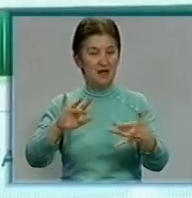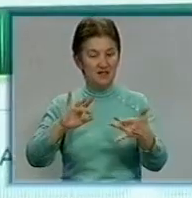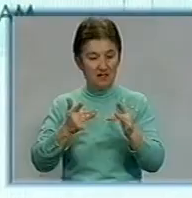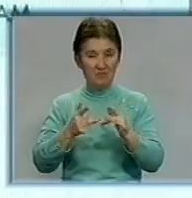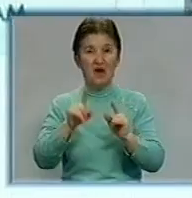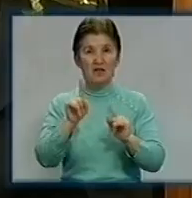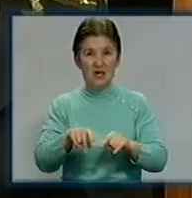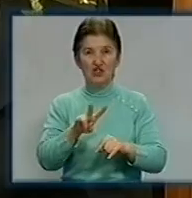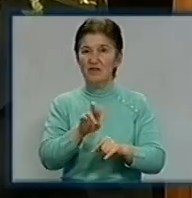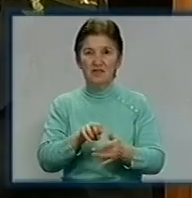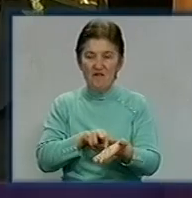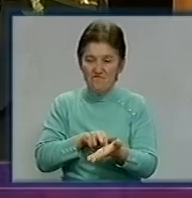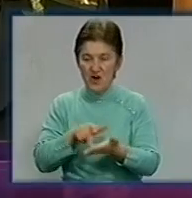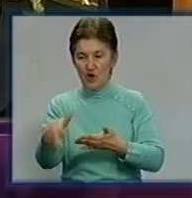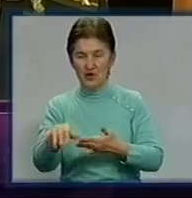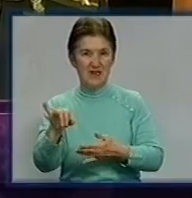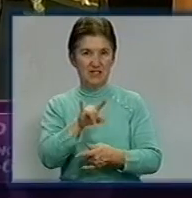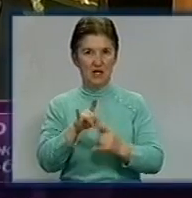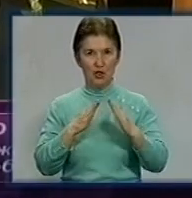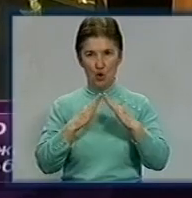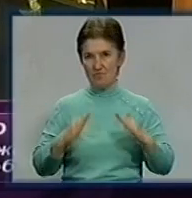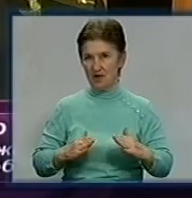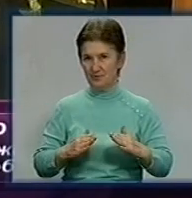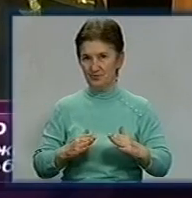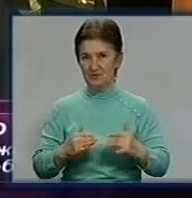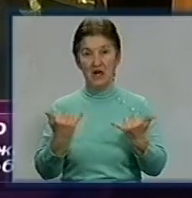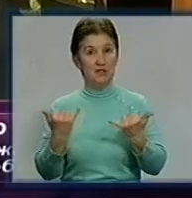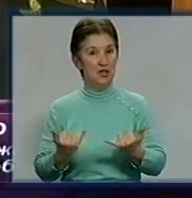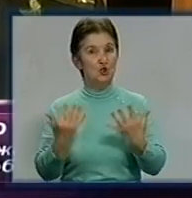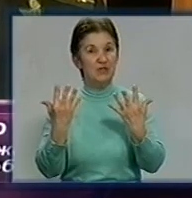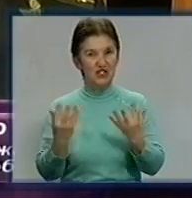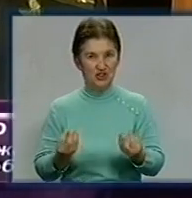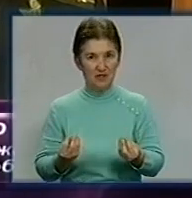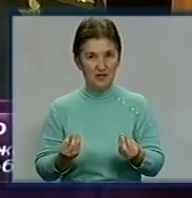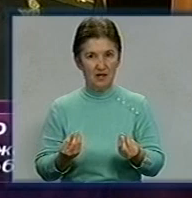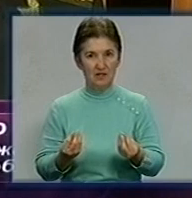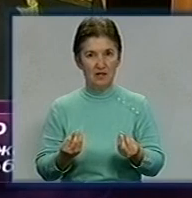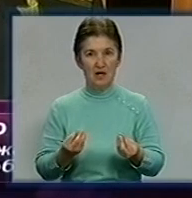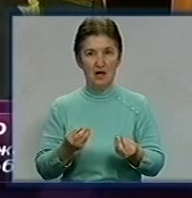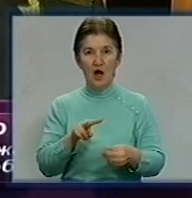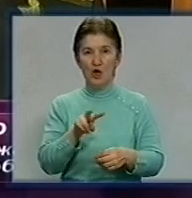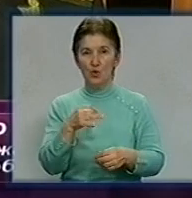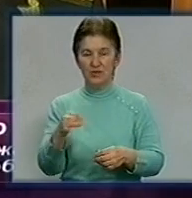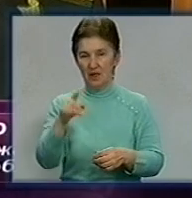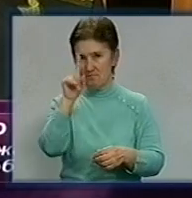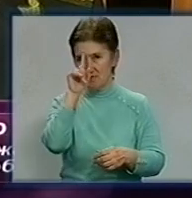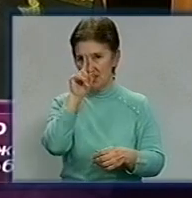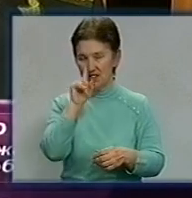виходячи з дому. Станом на сьогоднішній день, на лютий місяць,